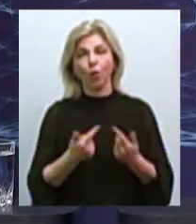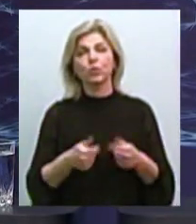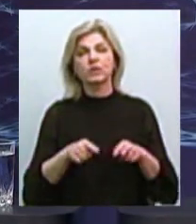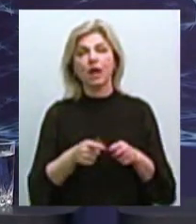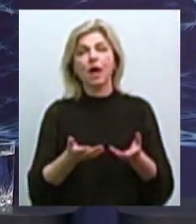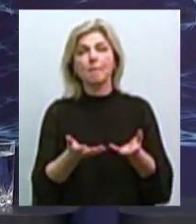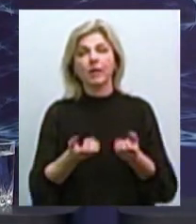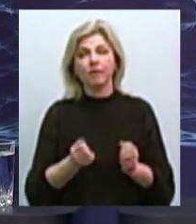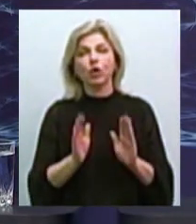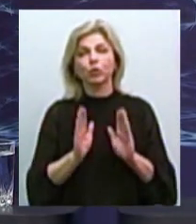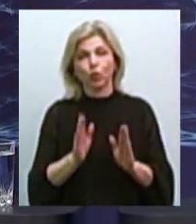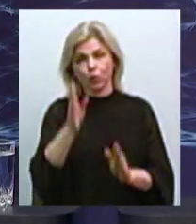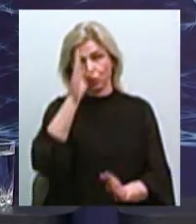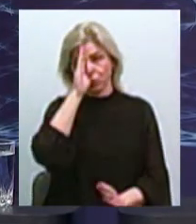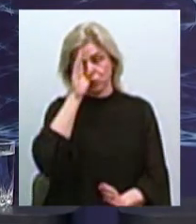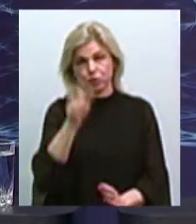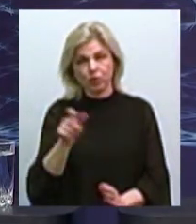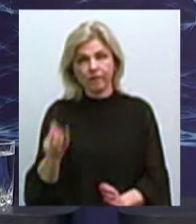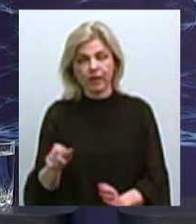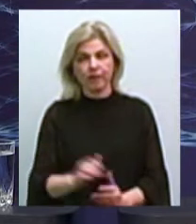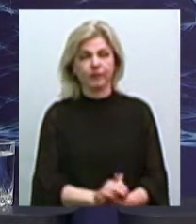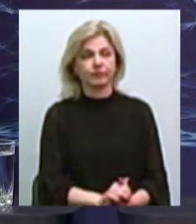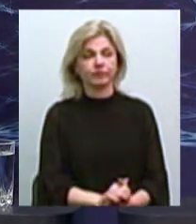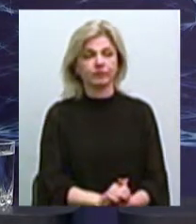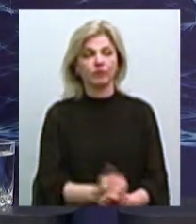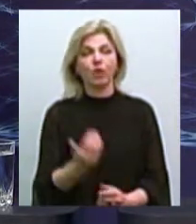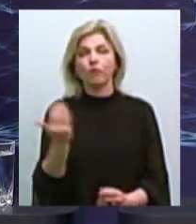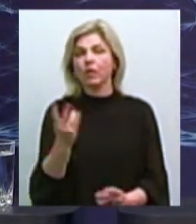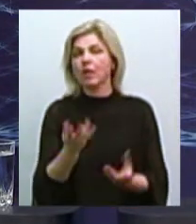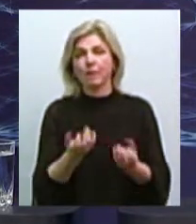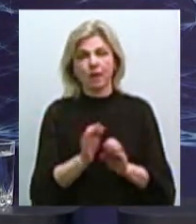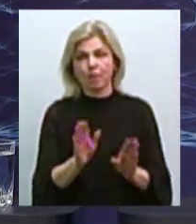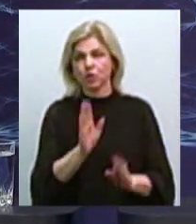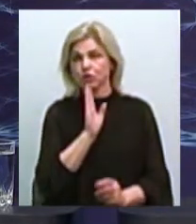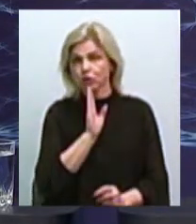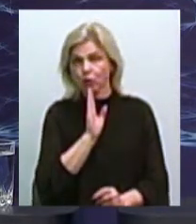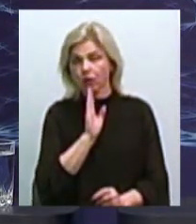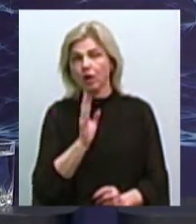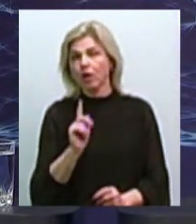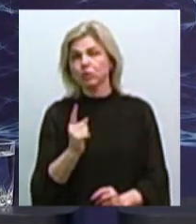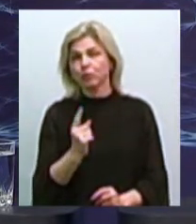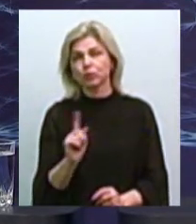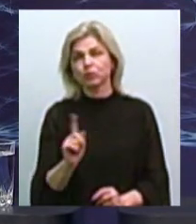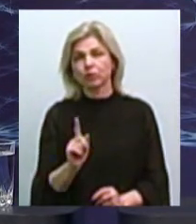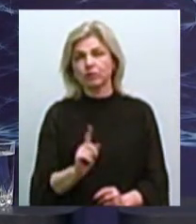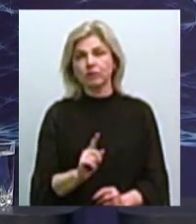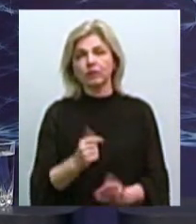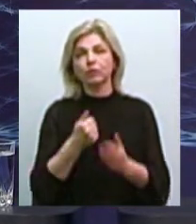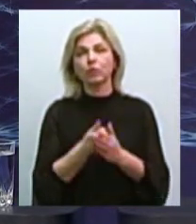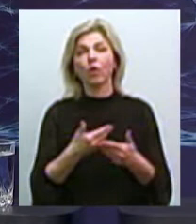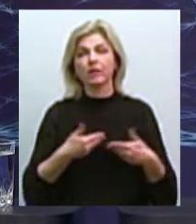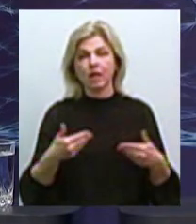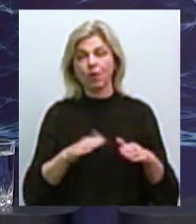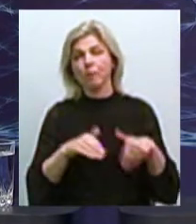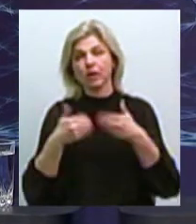тільки чоловіків. Вона не приймає жінок. Тому, якщо до нас вертаються